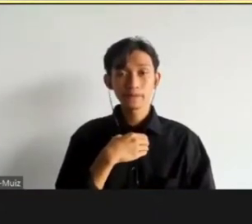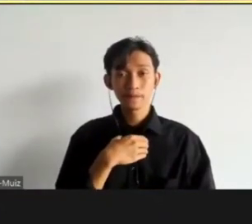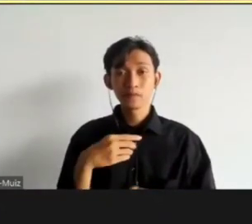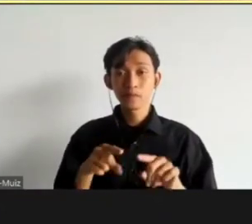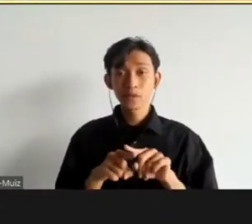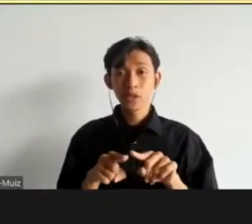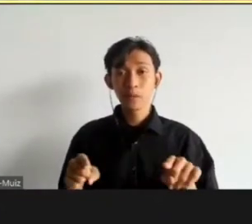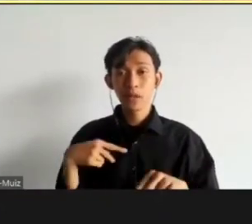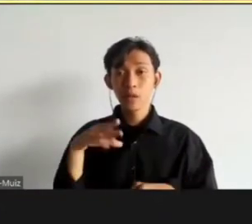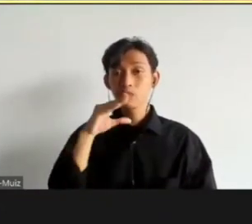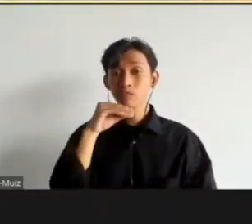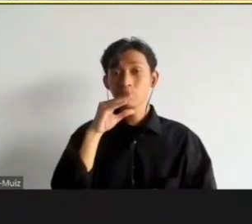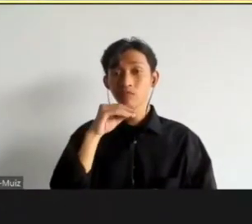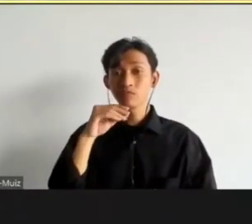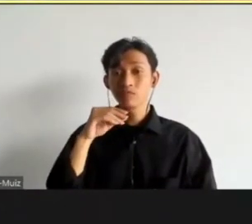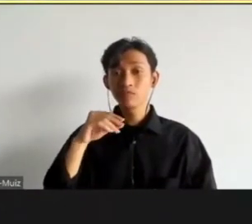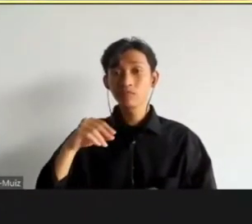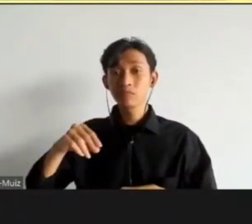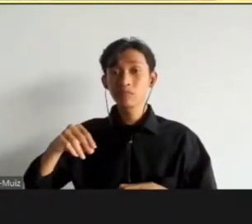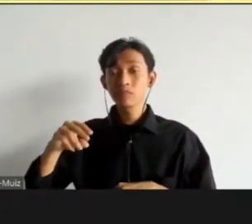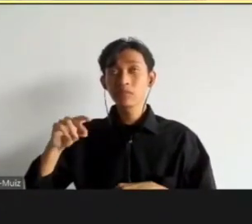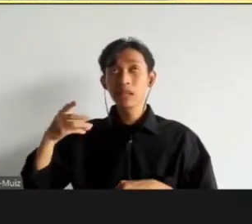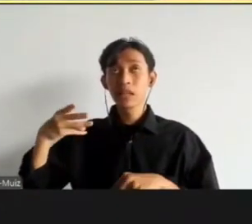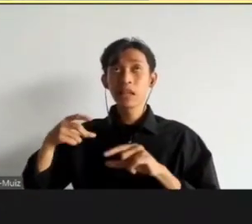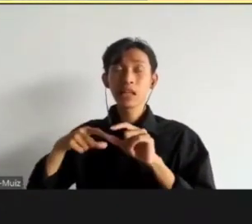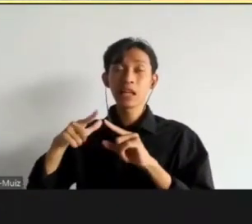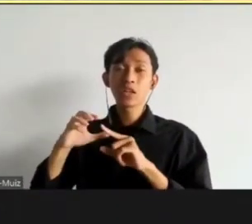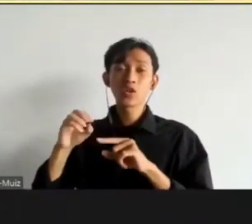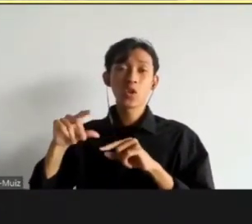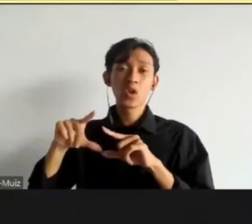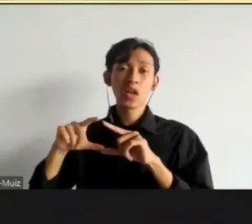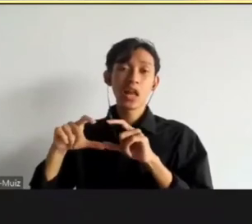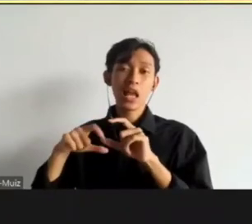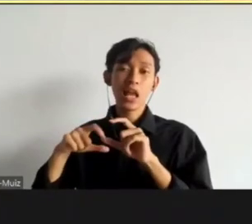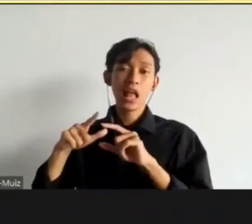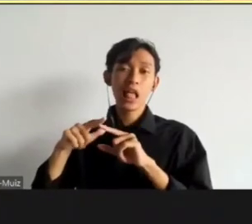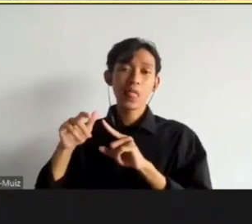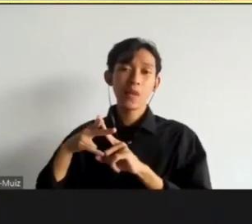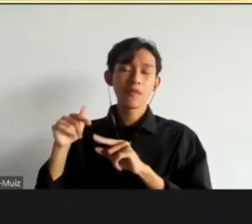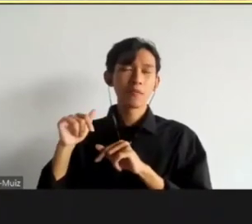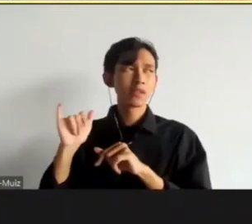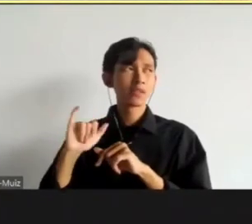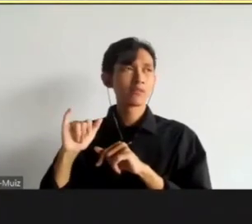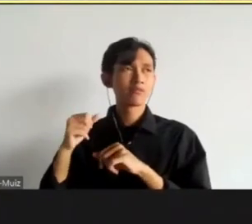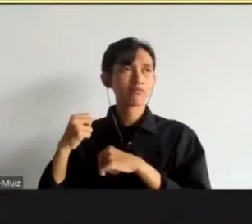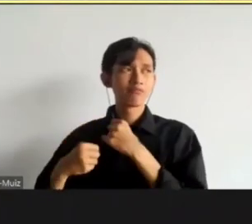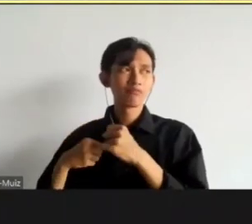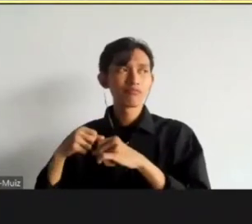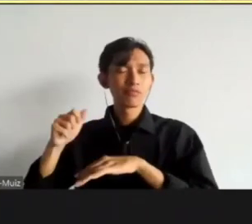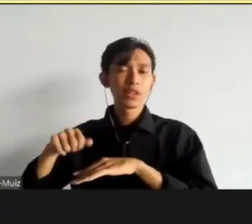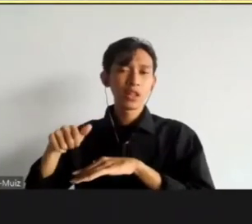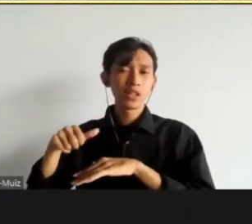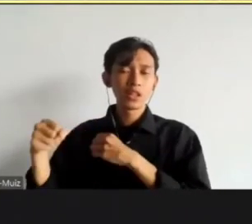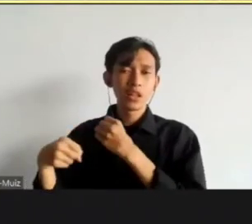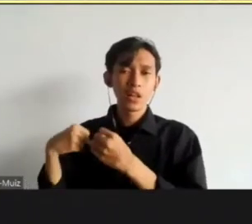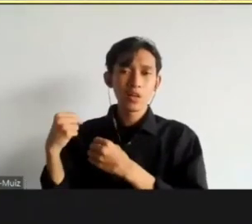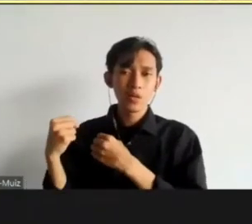kalau kita bicara restoratif. Restoratif itu kan upaya pemulihan dari suatu tindak pidana yang dilakukan terhadap...